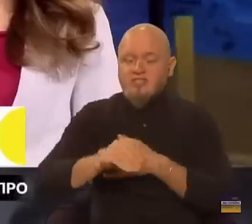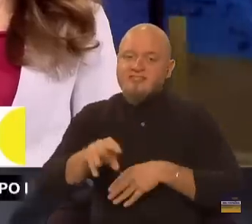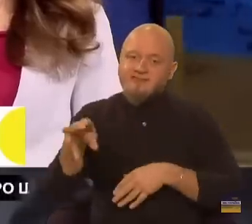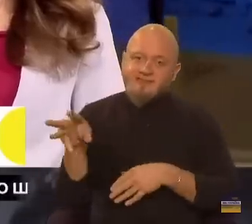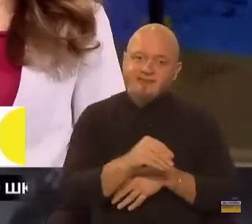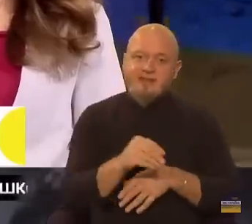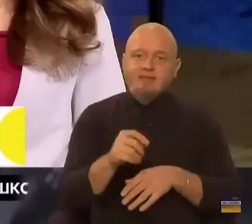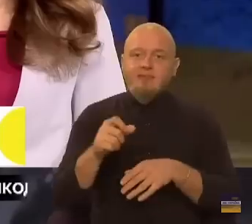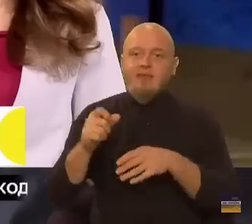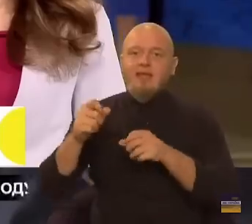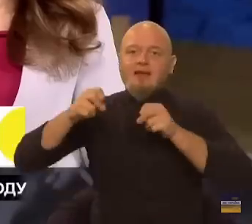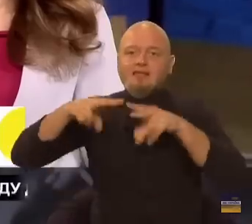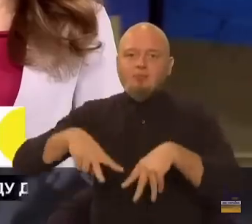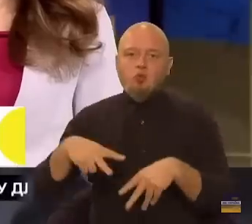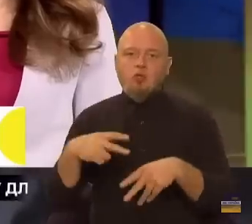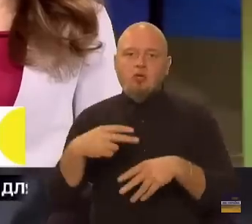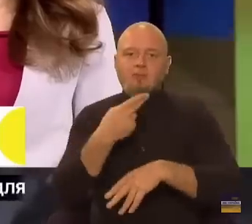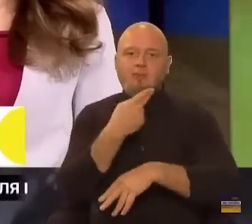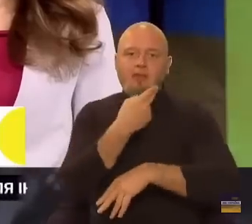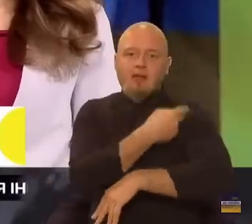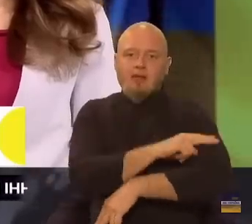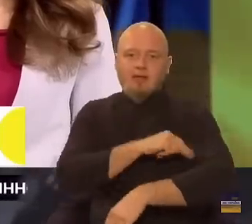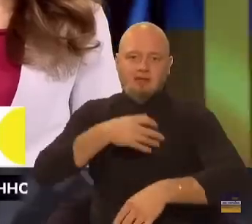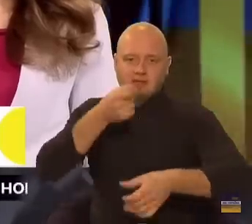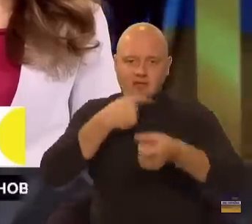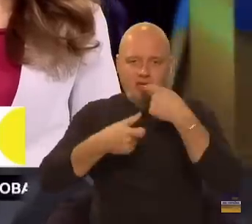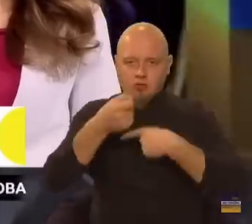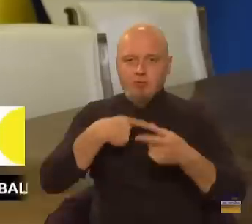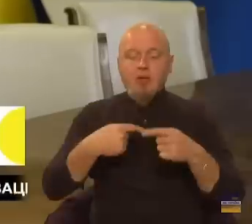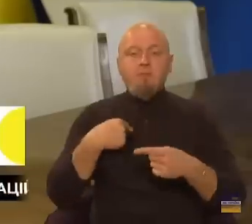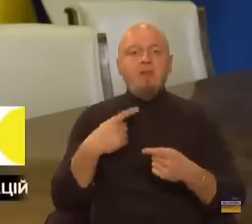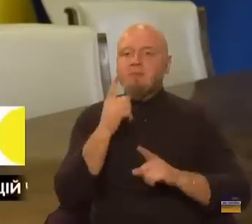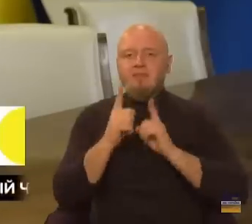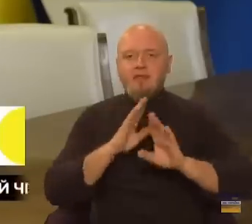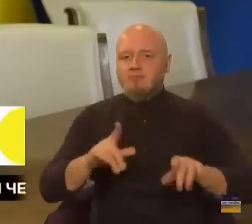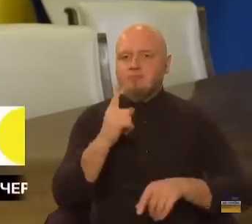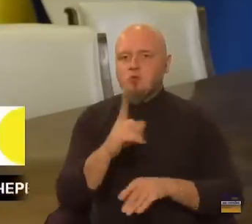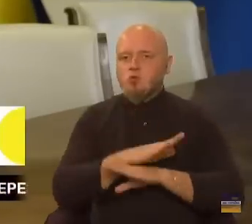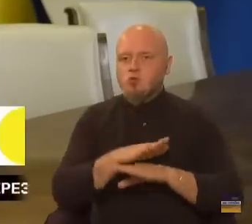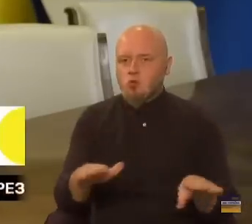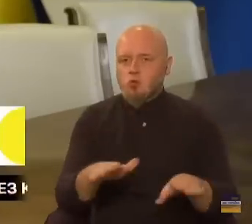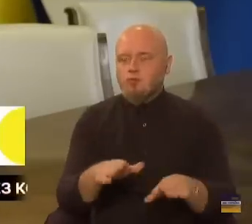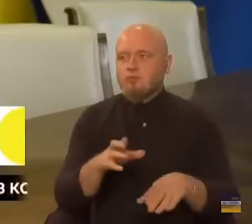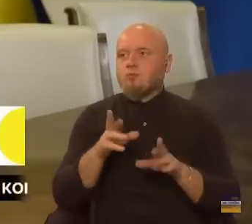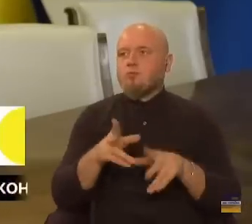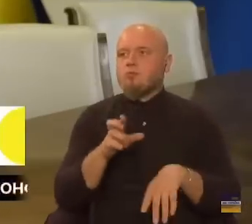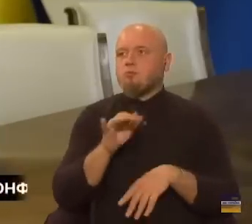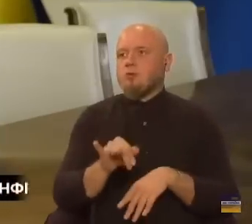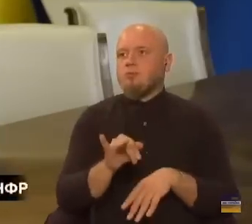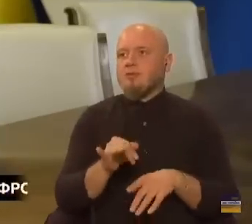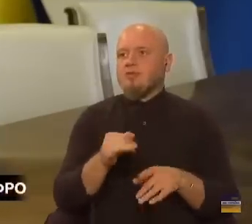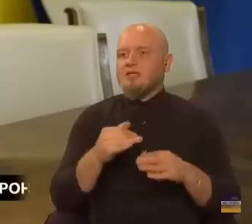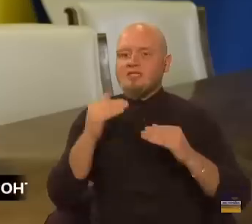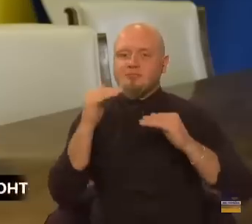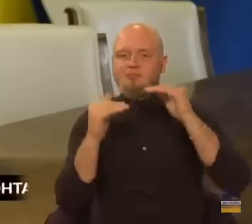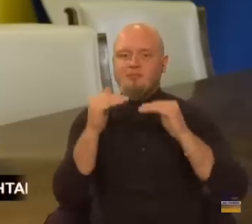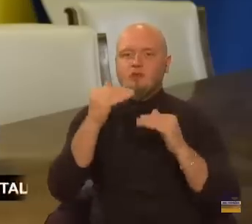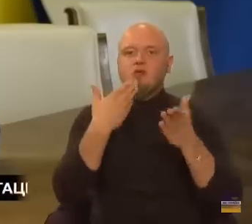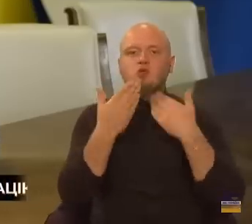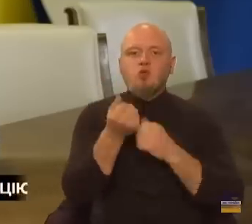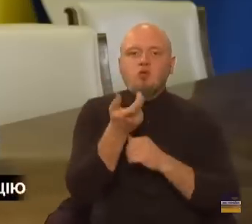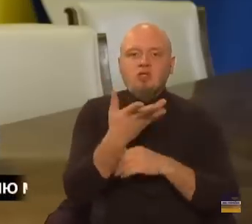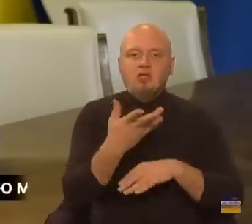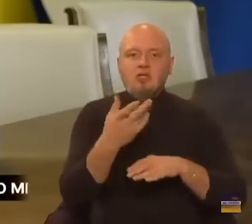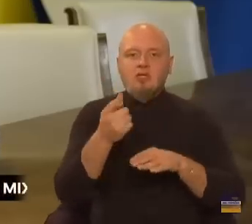всі рецептурні лікарські засоби. Ми не змінюємо жодного співвідношення щодо